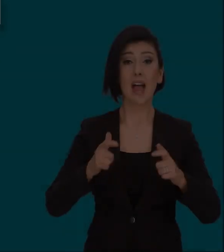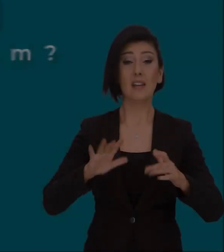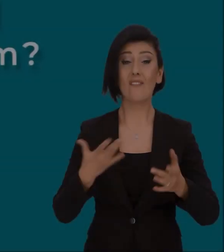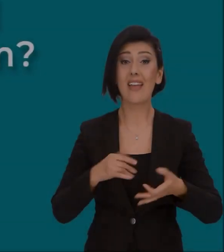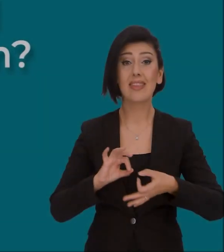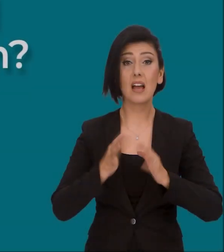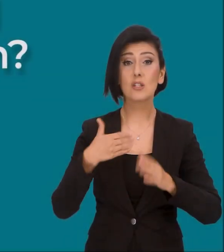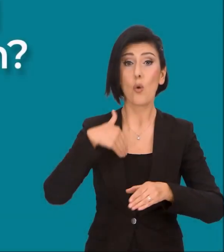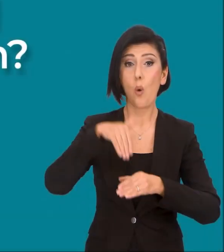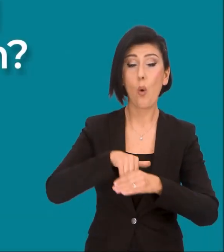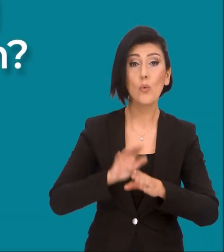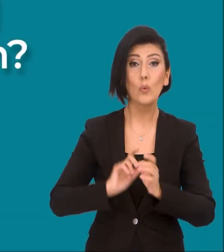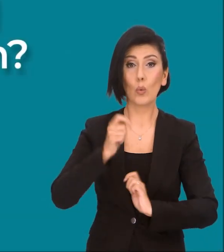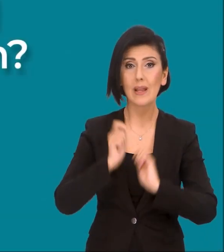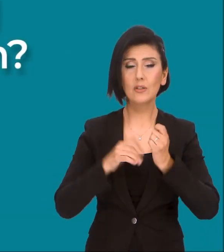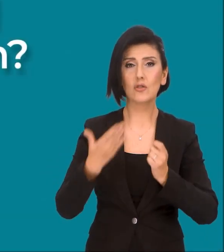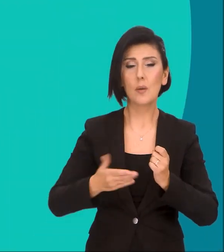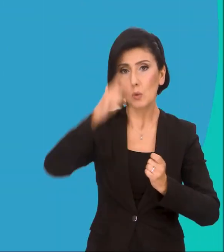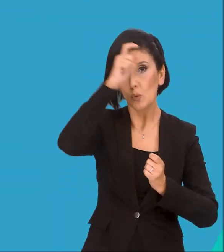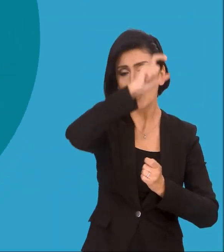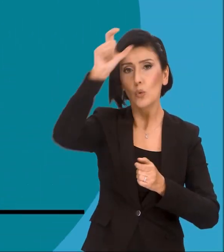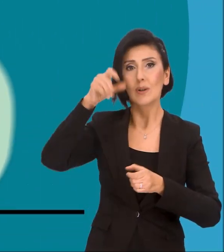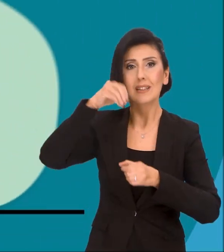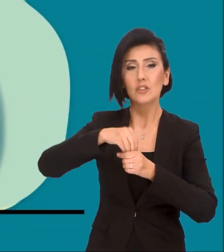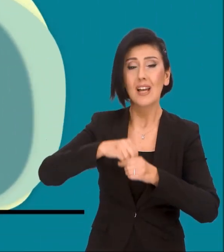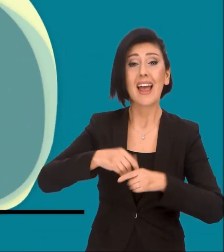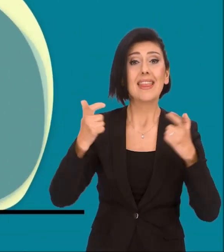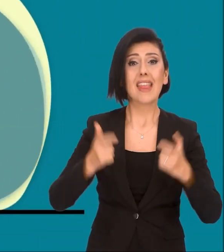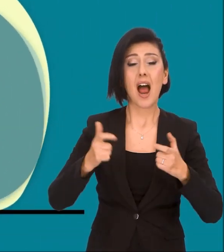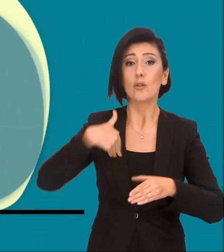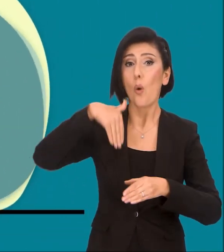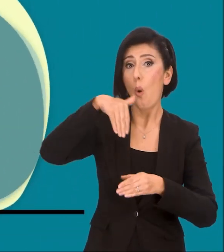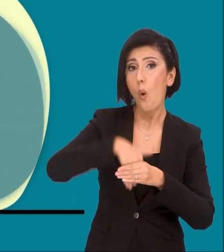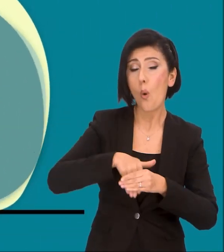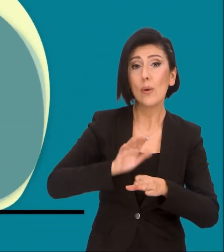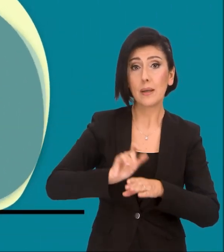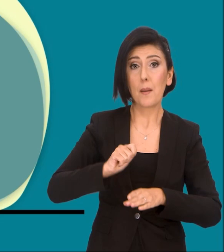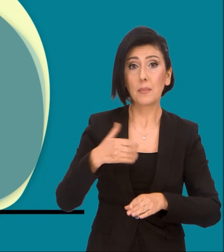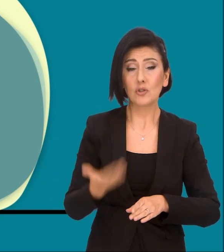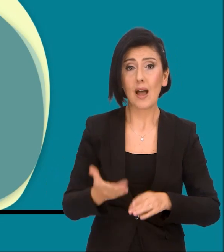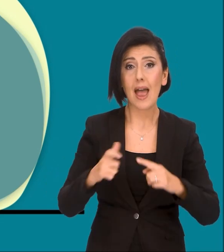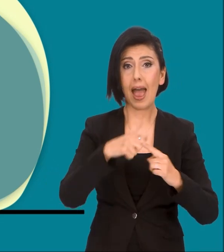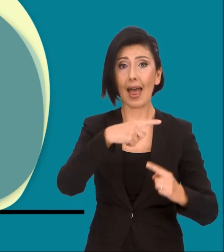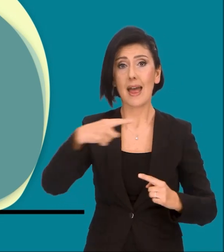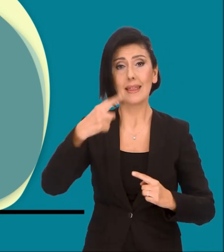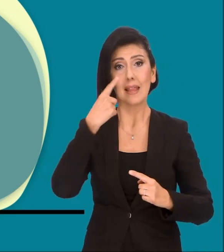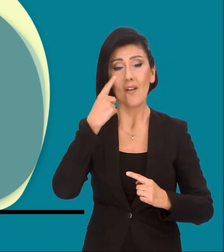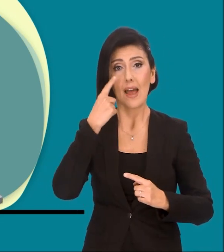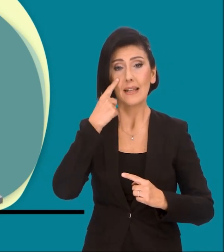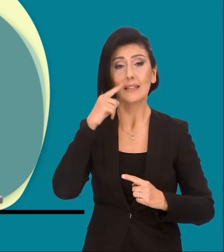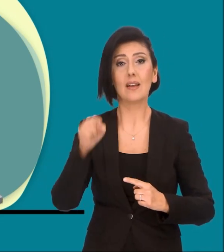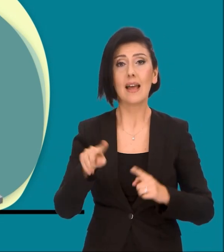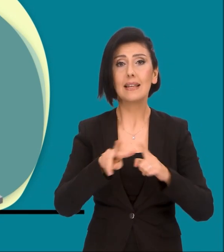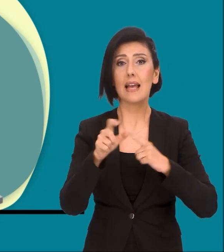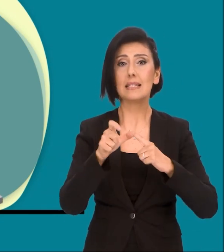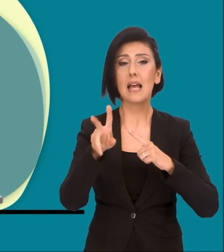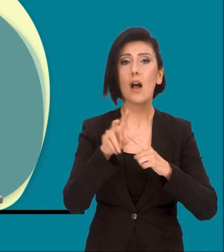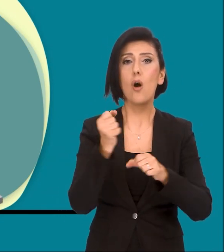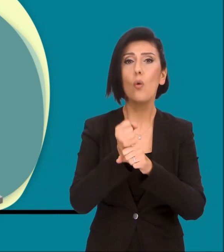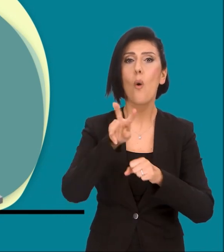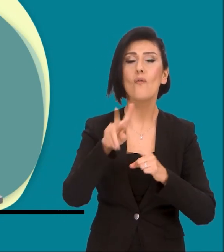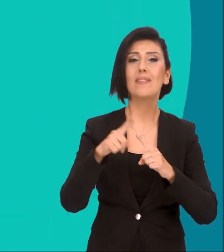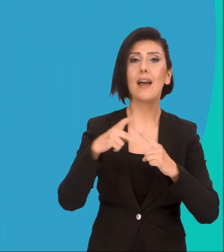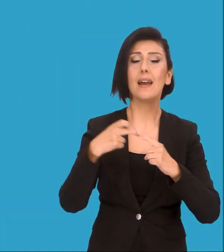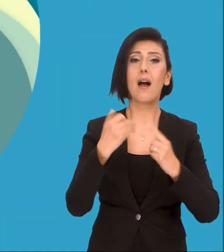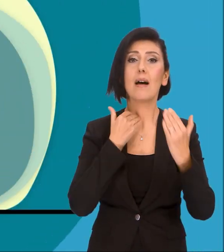Nerede ve nasıl oy kullanacağım? Nerede oy kullanacağınızı E-Devlet kapısından, YSK Go.tr